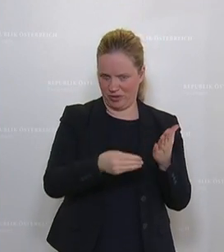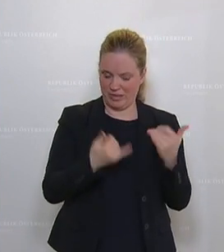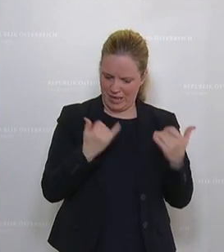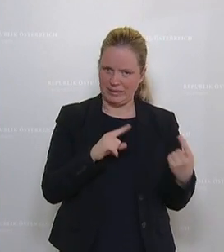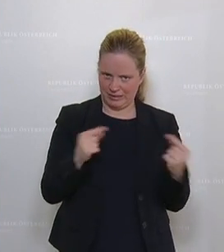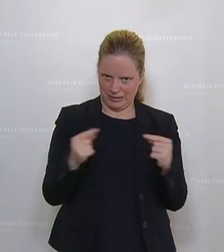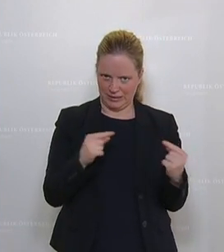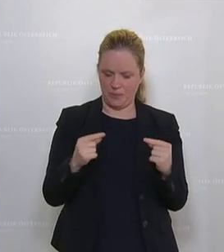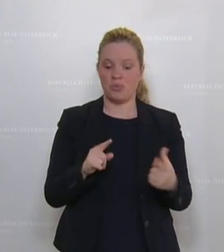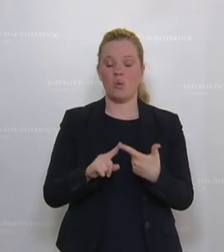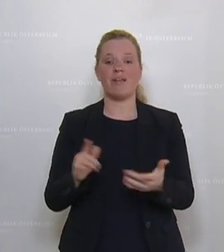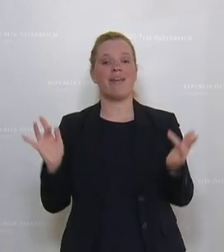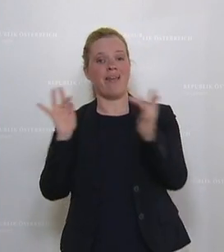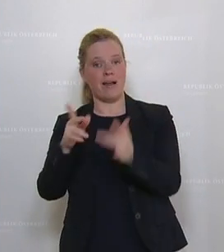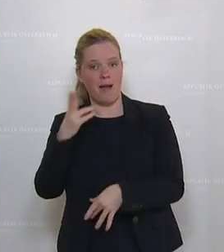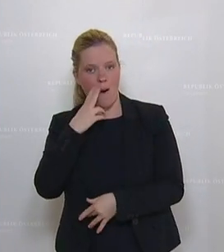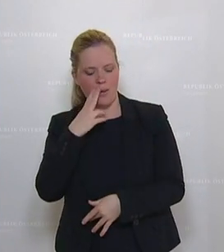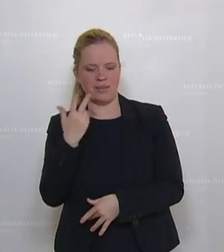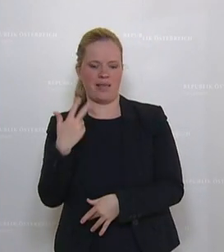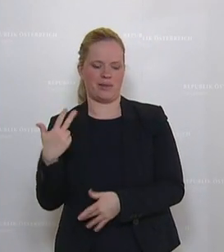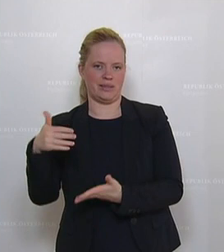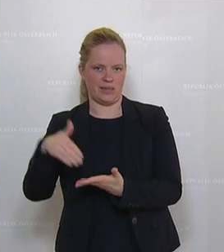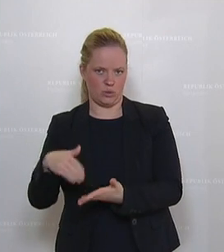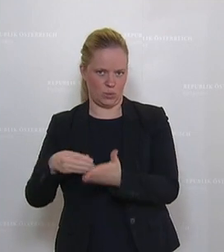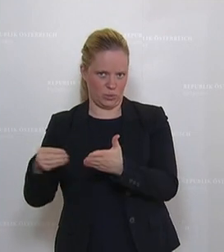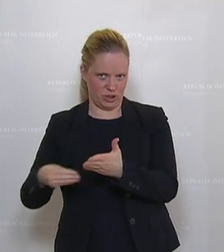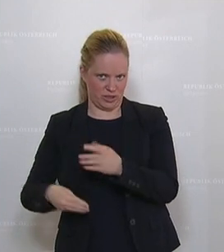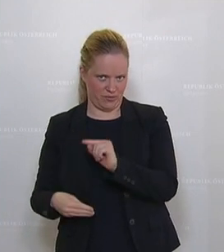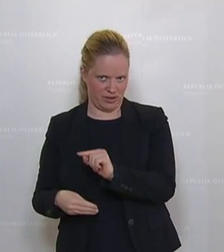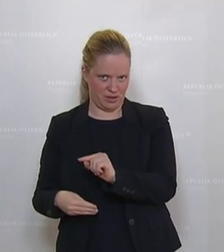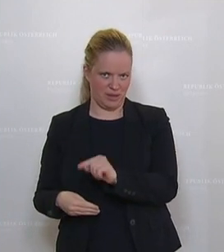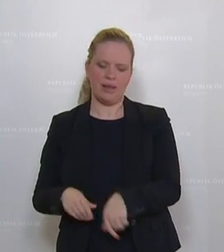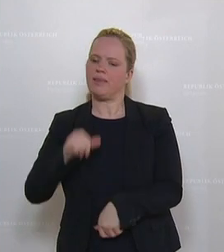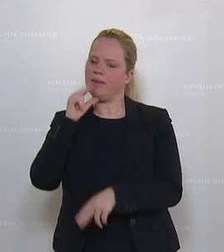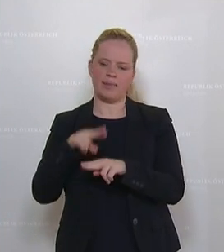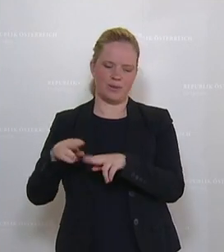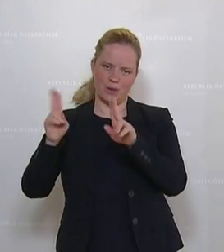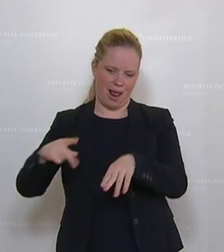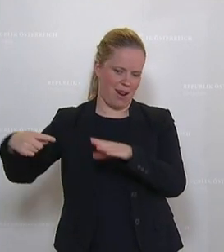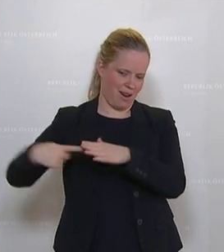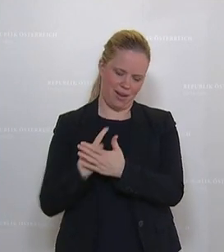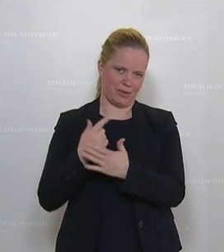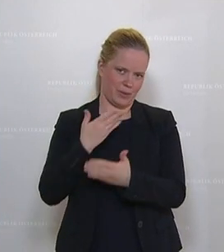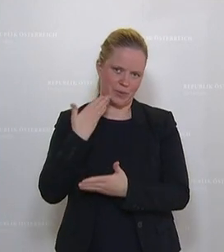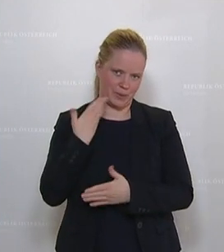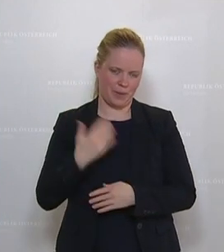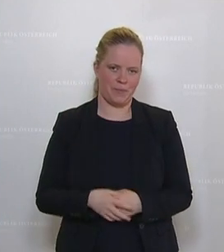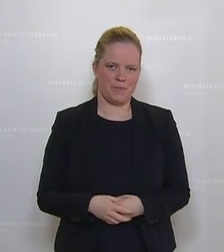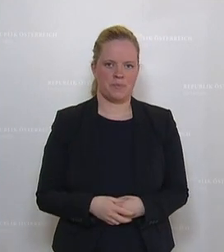wir jetzt behandeln, und eines gegen das Rauchen mit 33.000 Unterschriften, das es nicht in den Nationalrat geschafft hat.